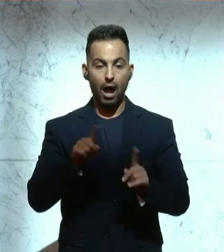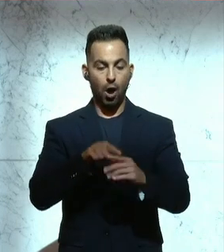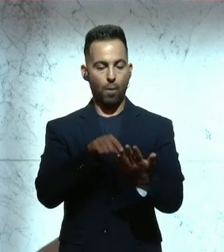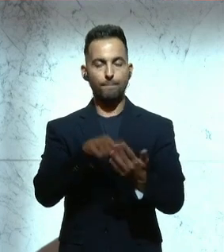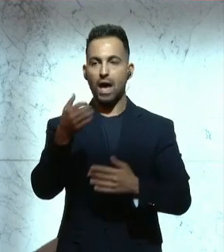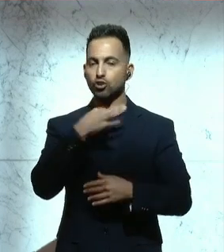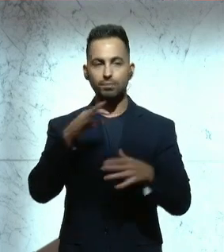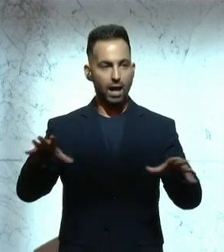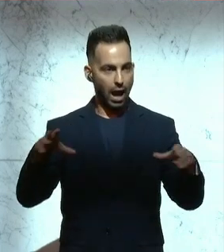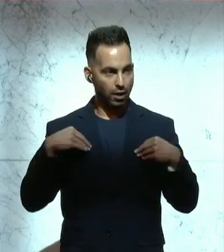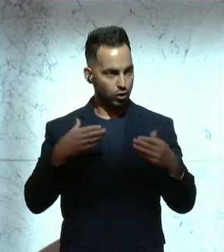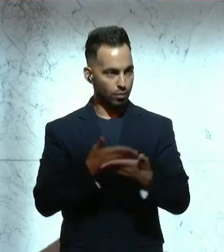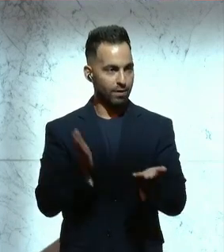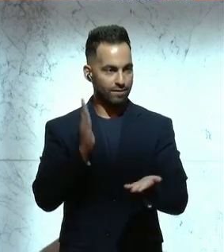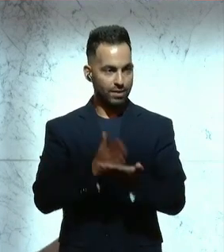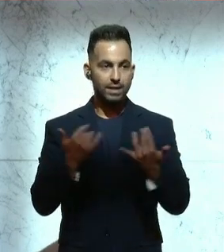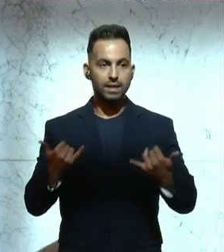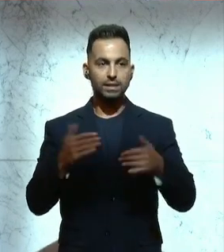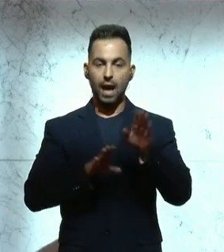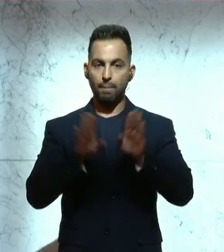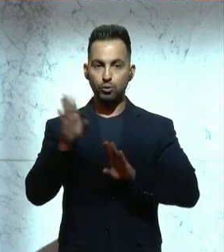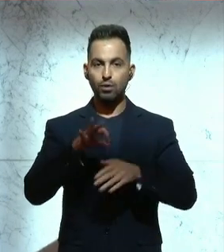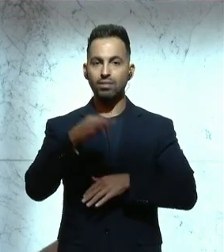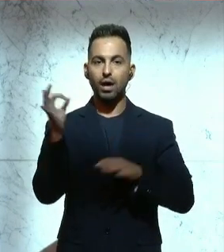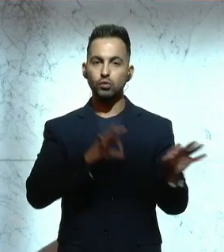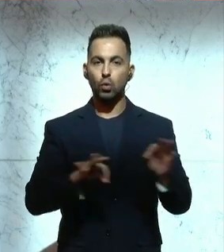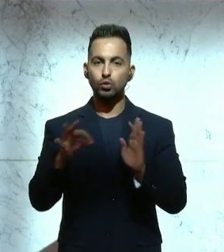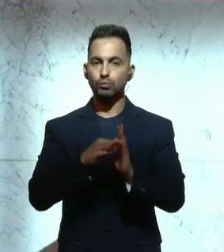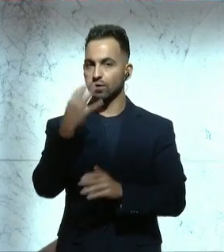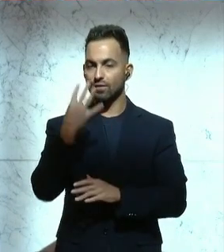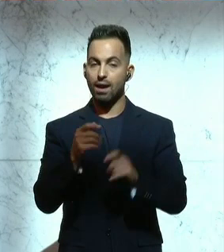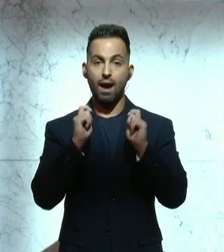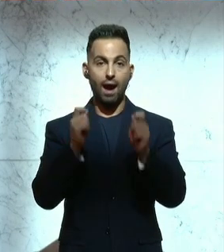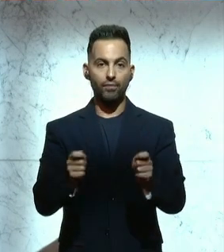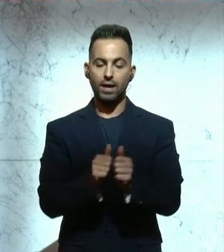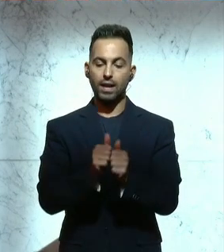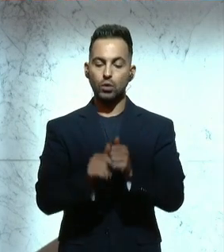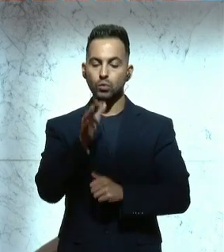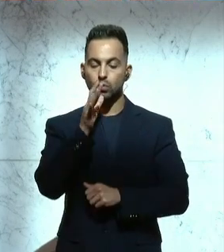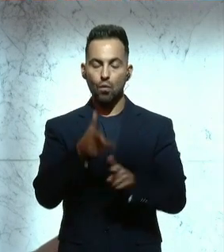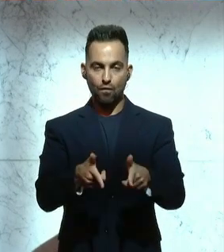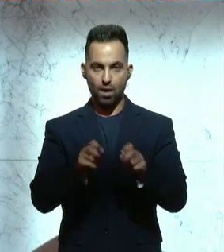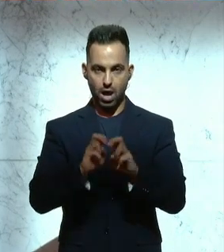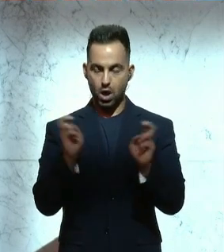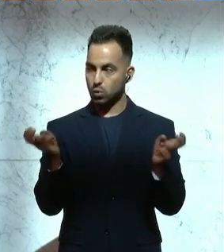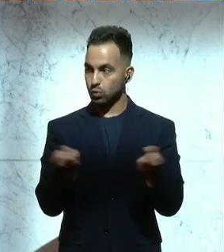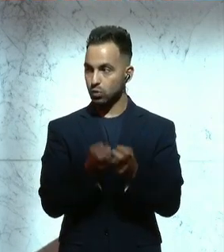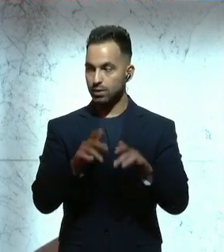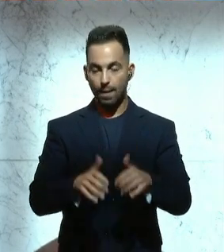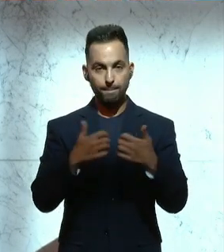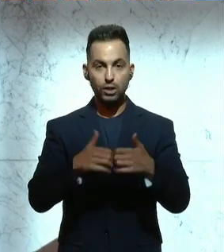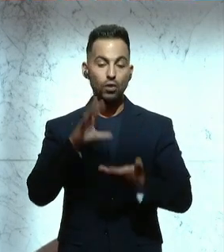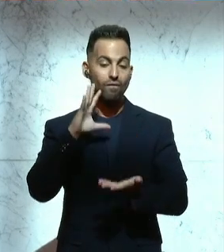auch das ist einstimmig angenommen. Wir kommen zur Abstimmung über Tagesordnungspunkt 4, Antrag des Rechnungshofausschusses, den Bericht betreffend